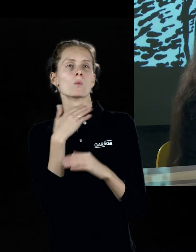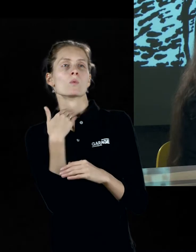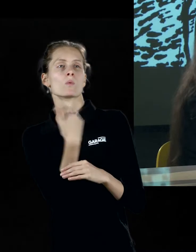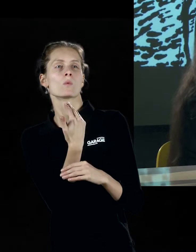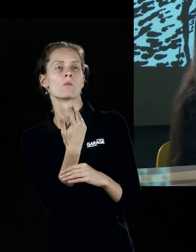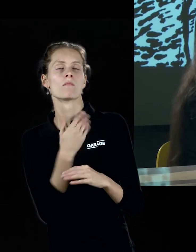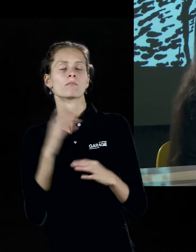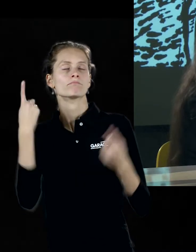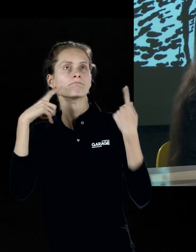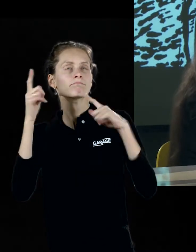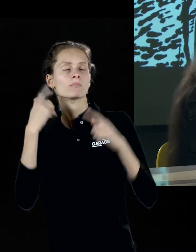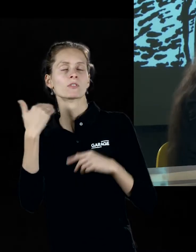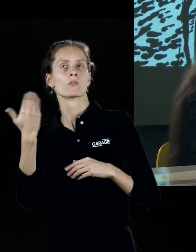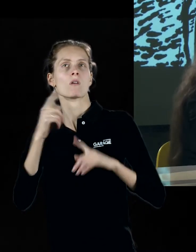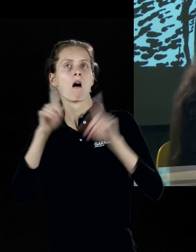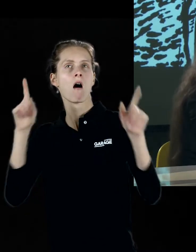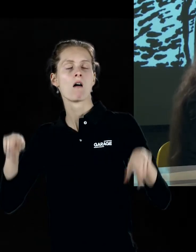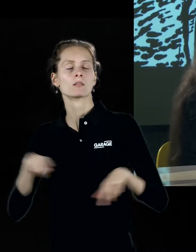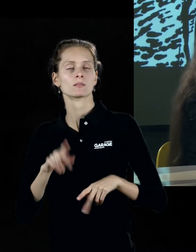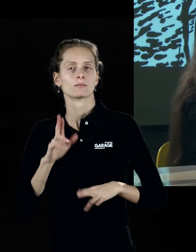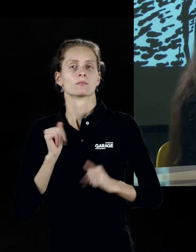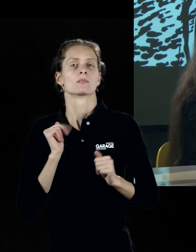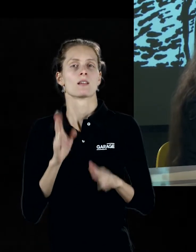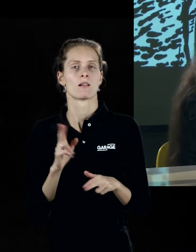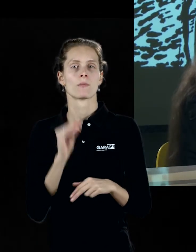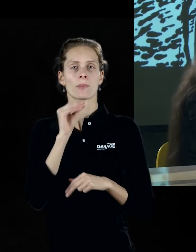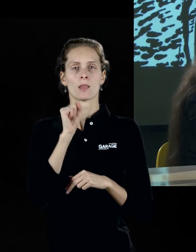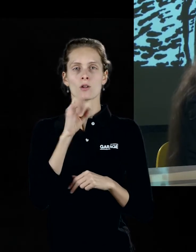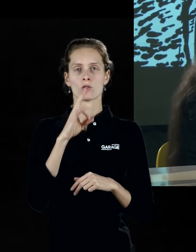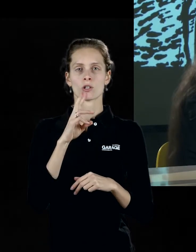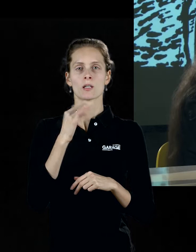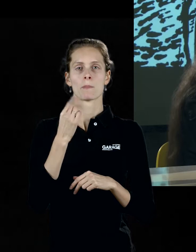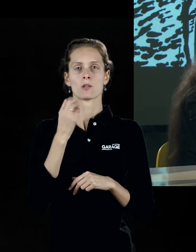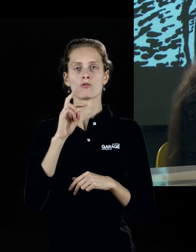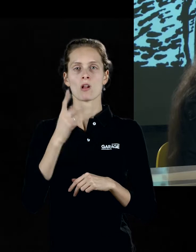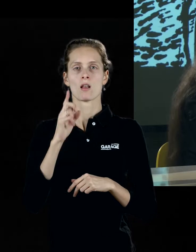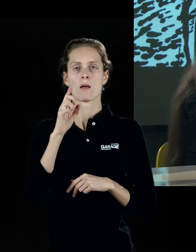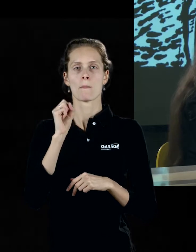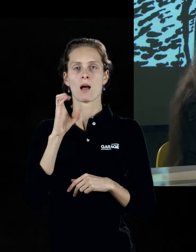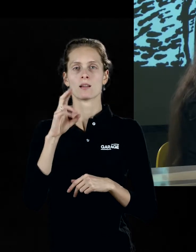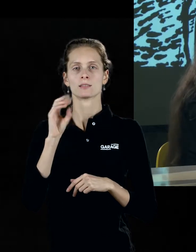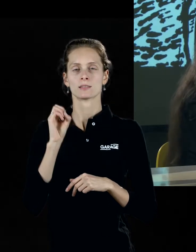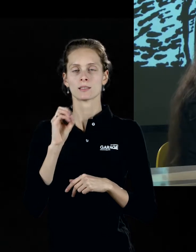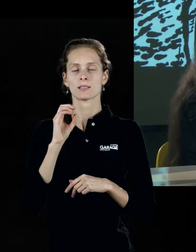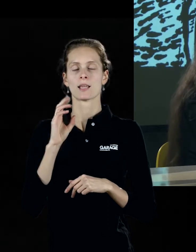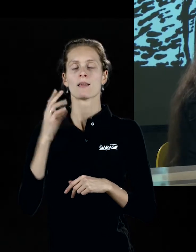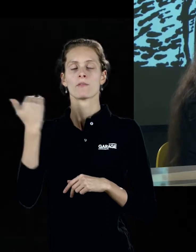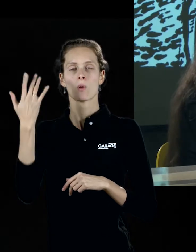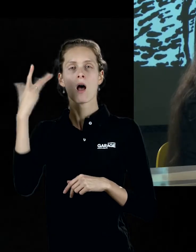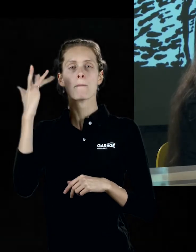саму природу картины и саму природу живописи или рисования. И Жан-Мишель Баски – американский художник,